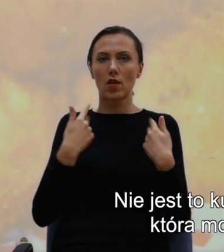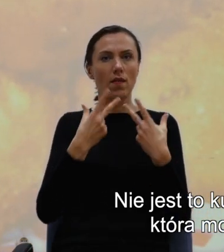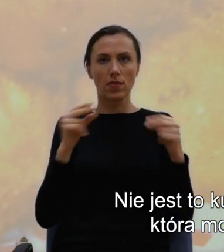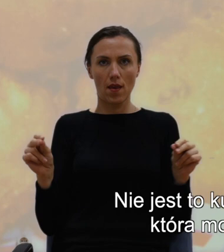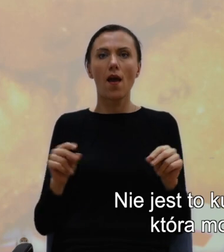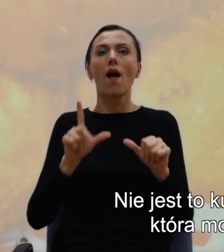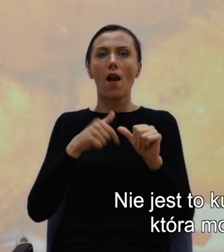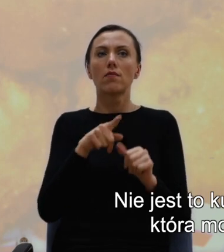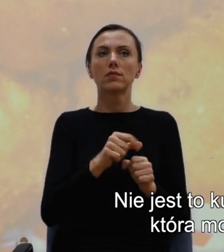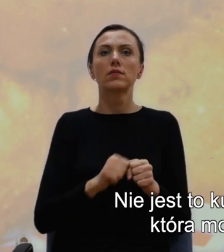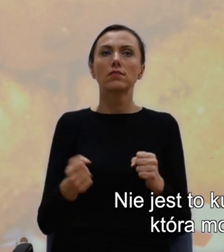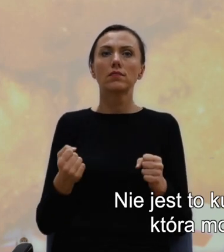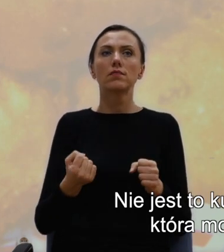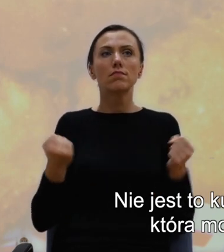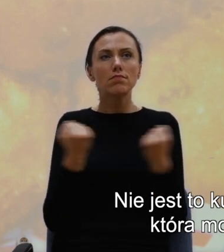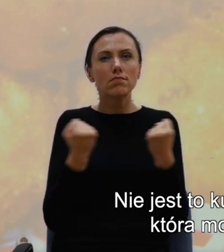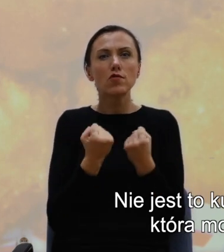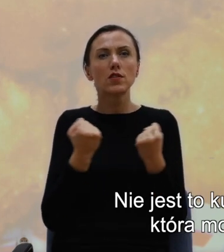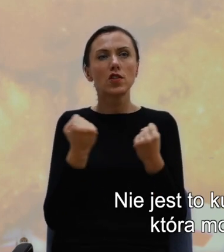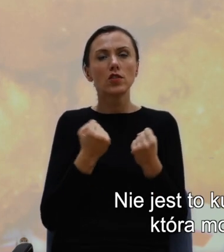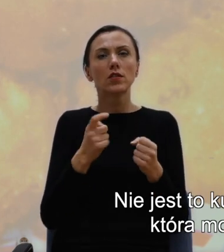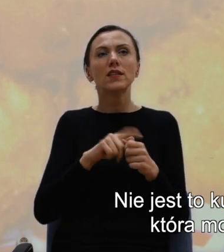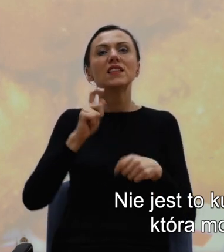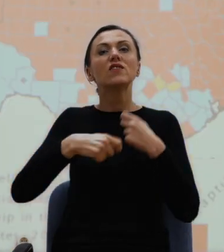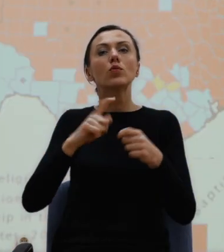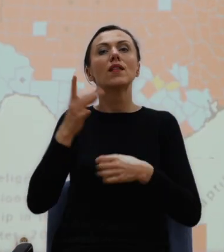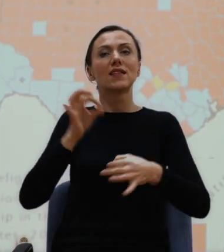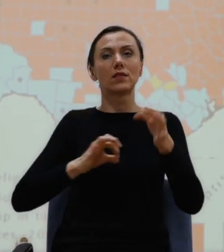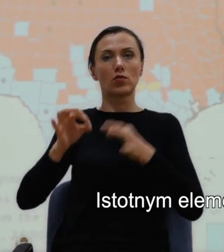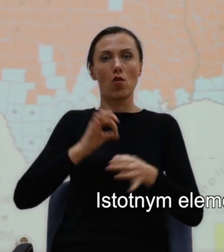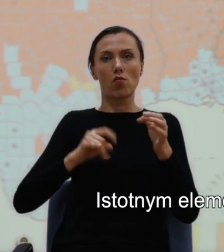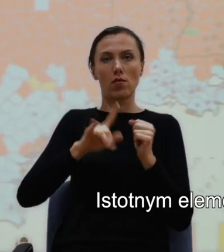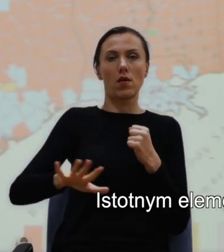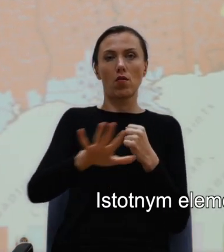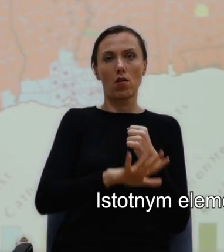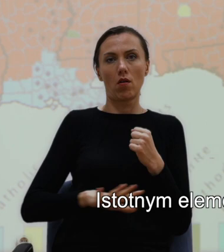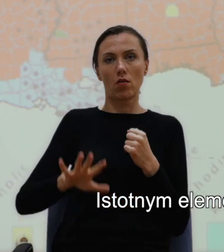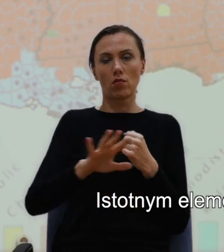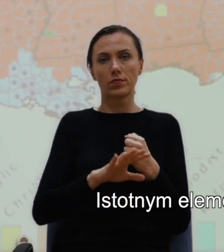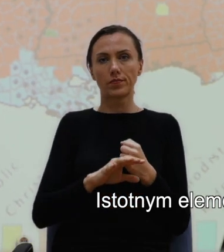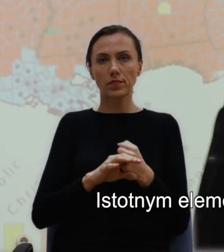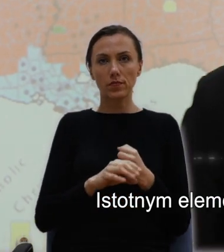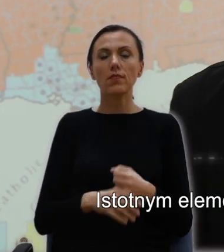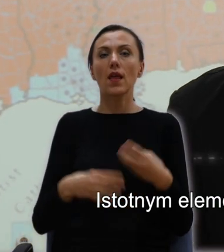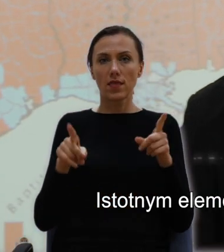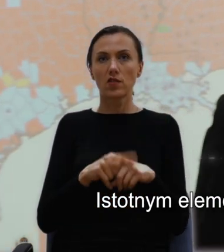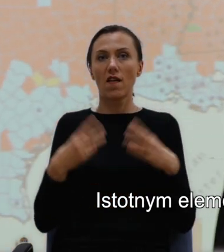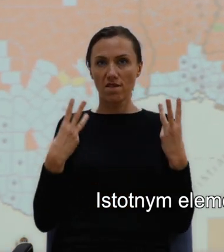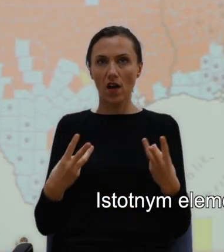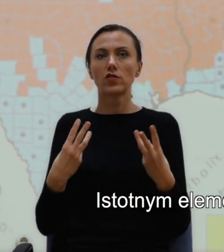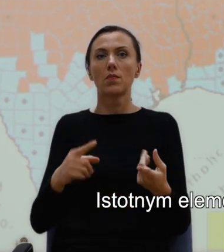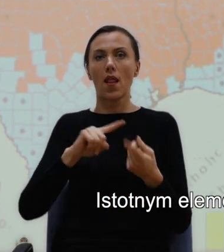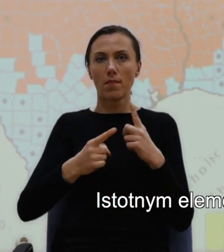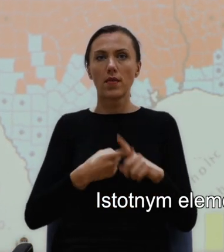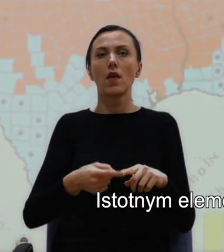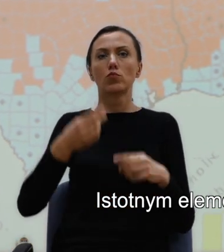wyraża, jest mocno związana z historią regionu. Istotnym elementem kultury i tożsamości amerykańskiego